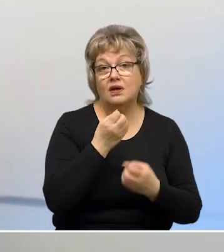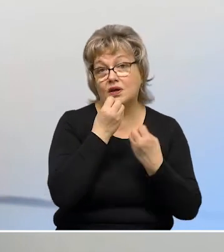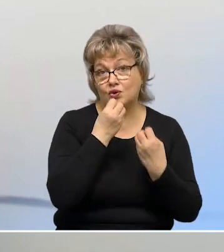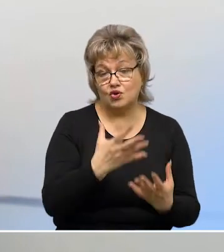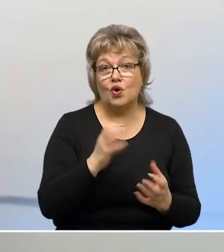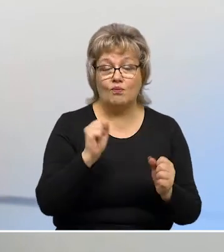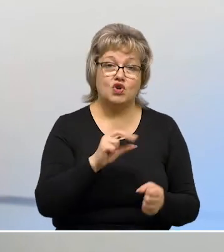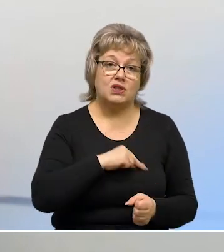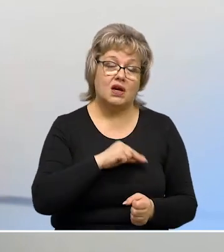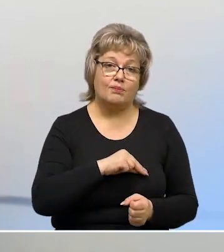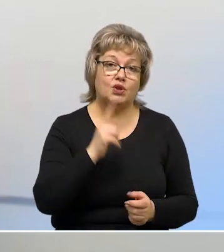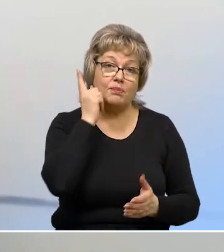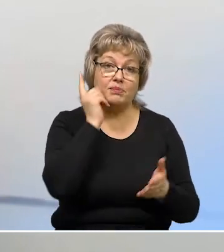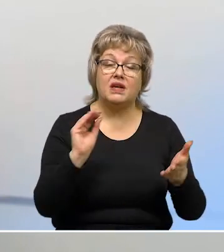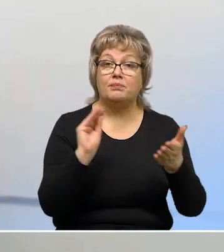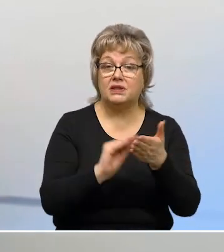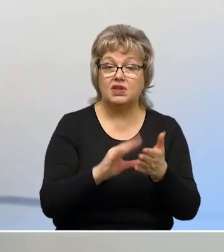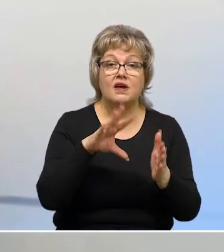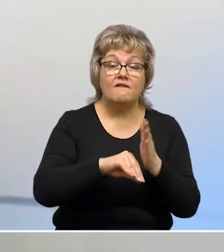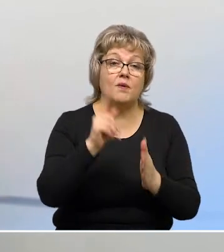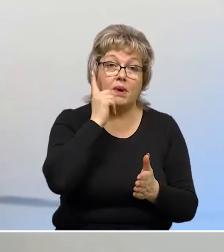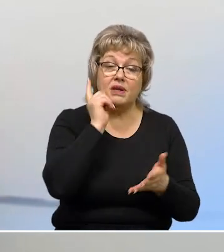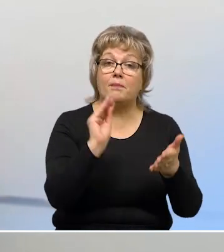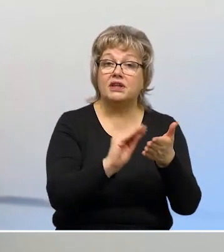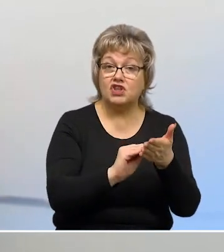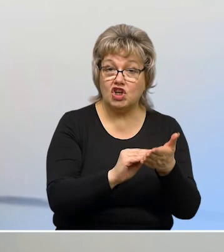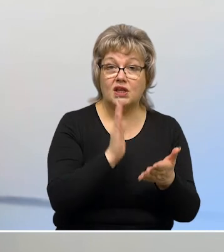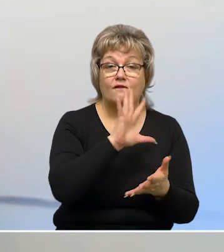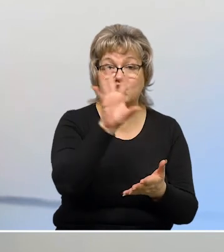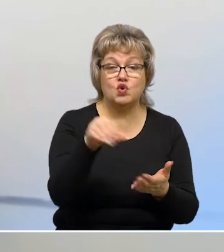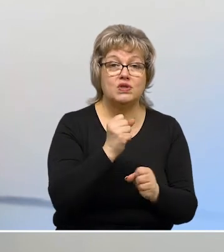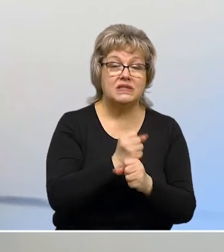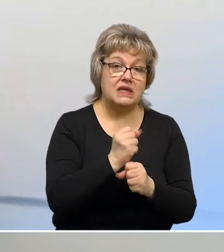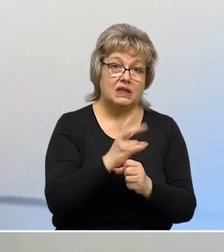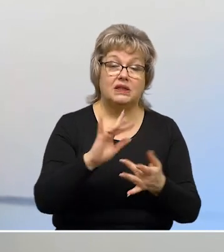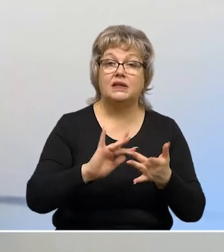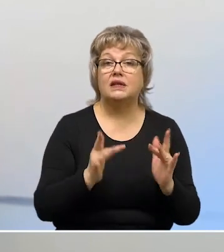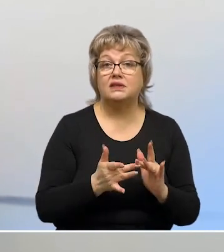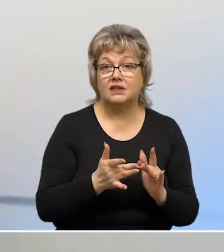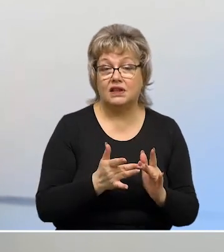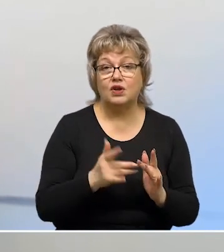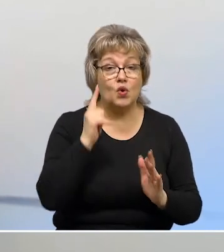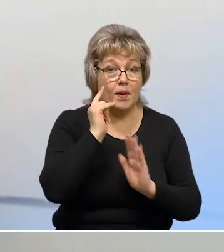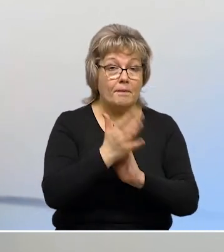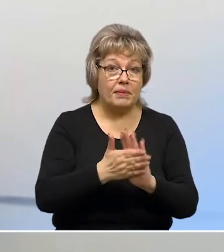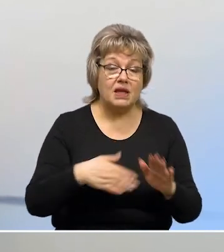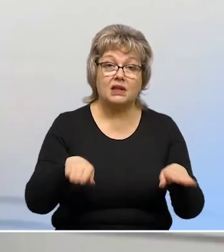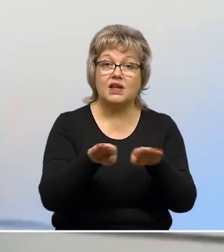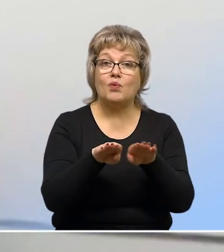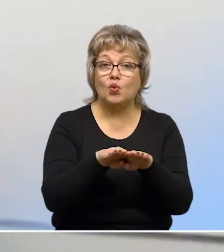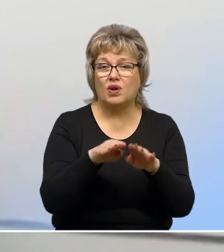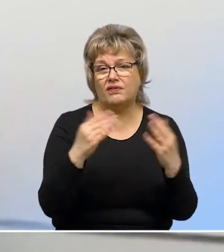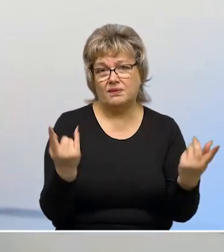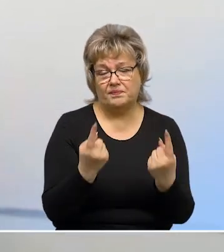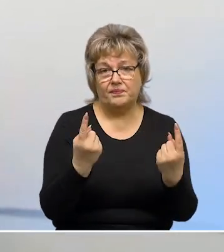дружелюбная, можно работать мобильным приложением. Как раз в мобильном приложении тоже все сделано на интуитивно понятном